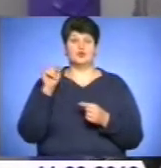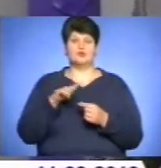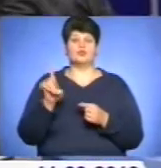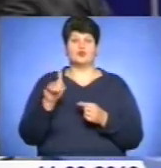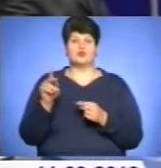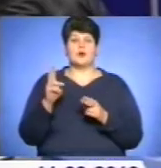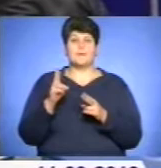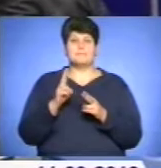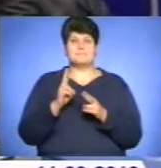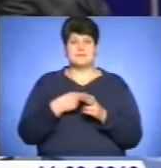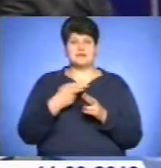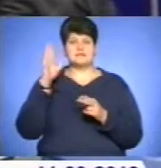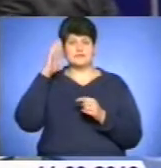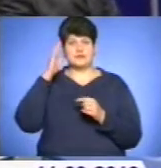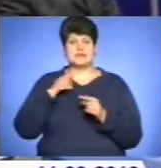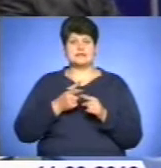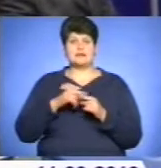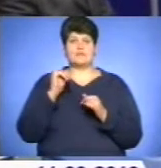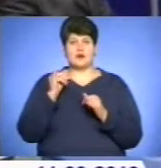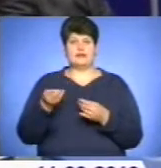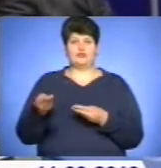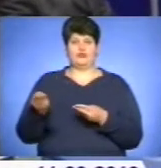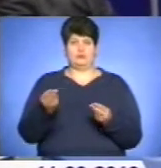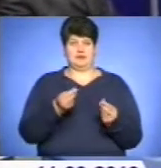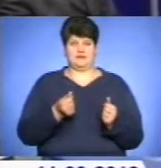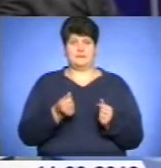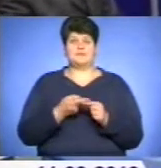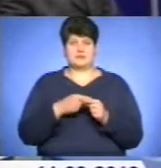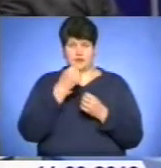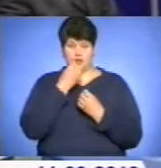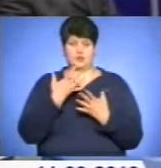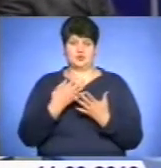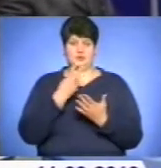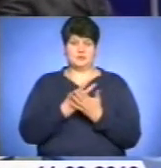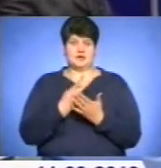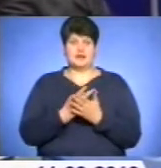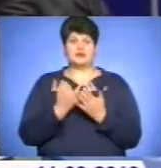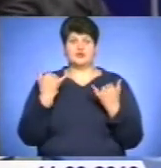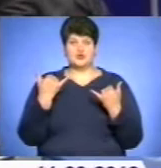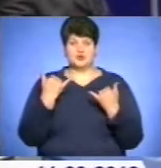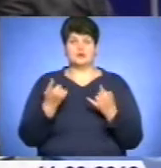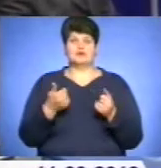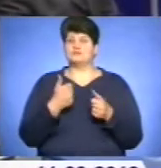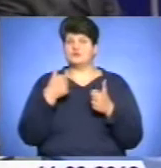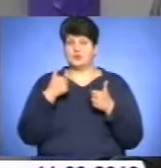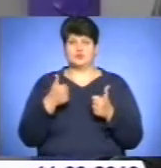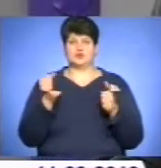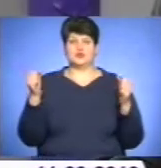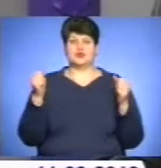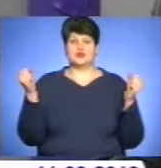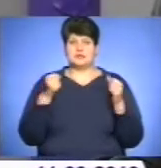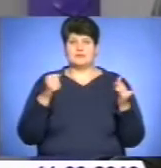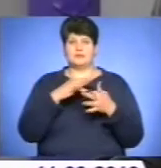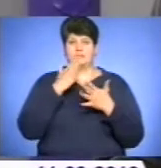погано впливає, відповідно кажуть, що потепління і так далі. Це хороший признак, і сьогоднішня зима, снігова, це дуже добре. І,